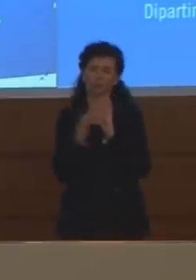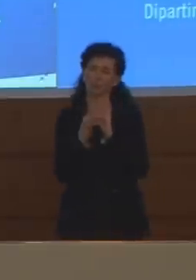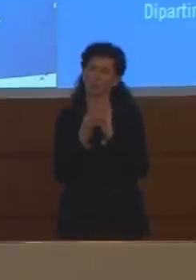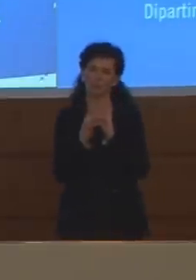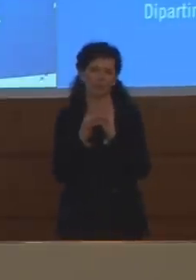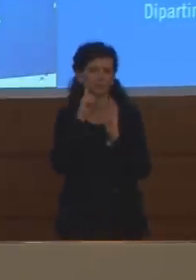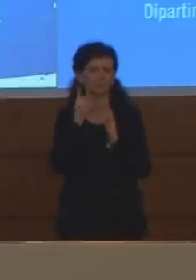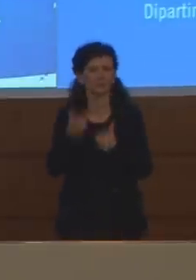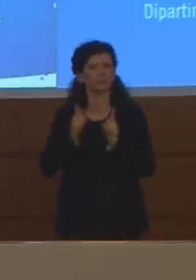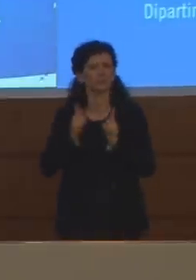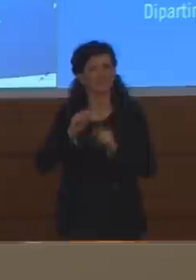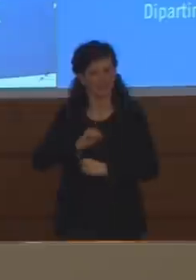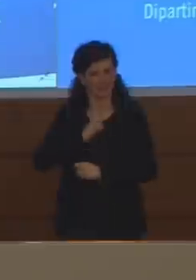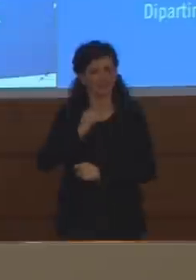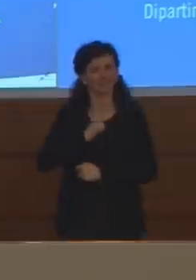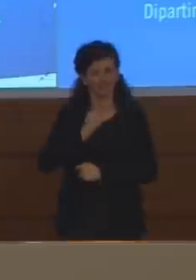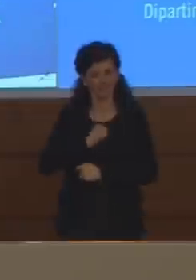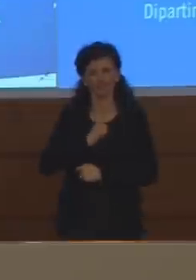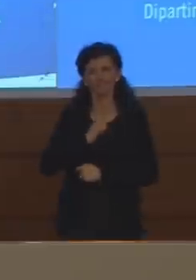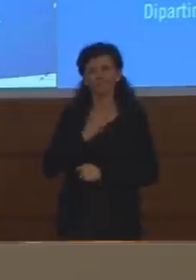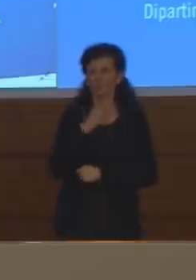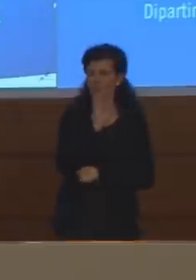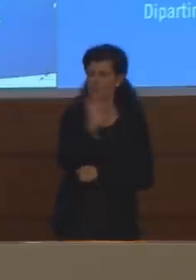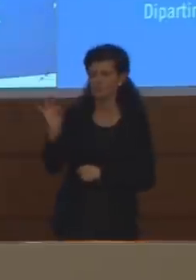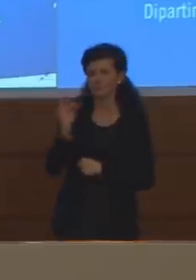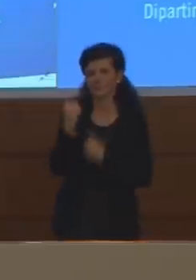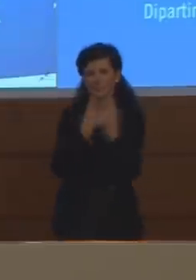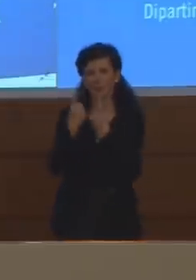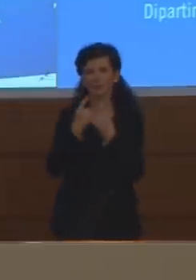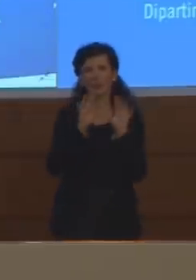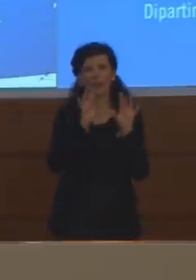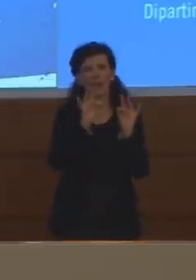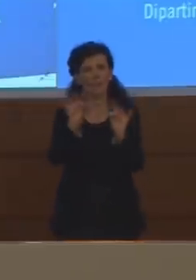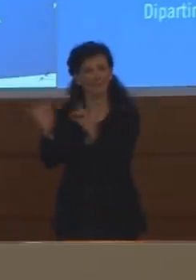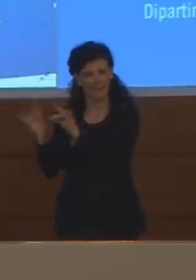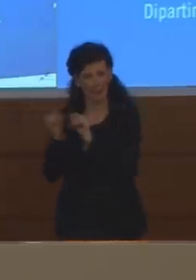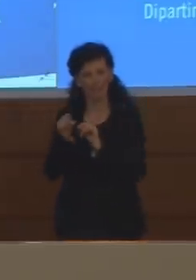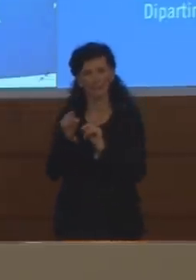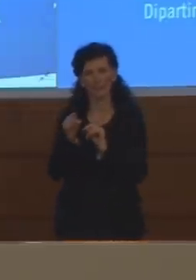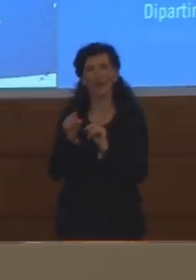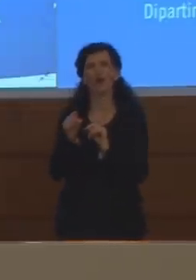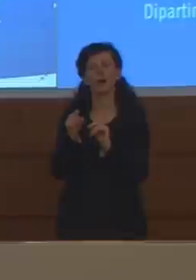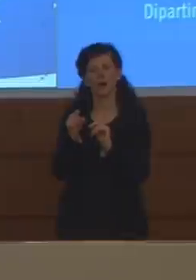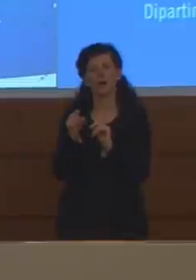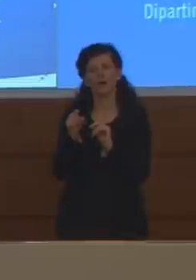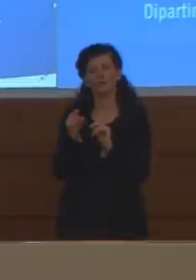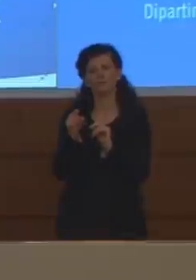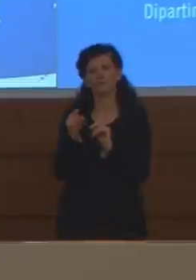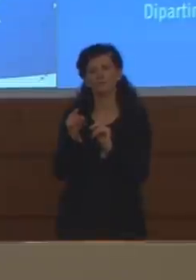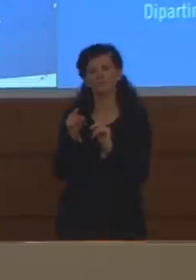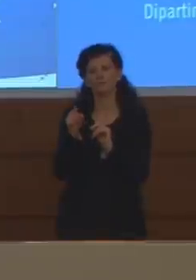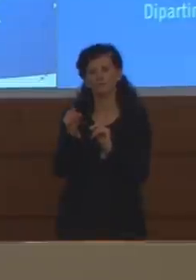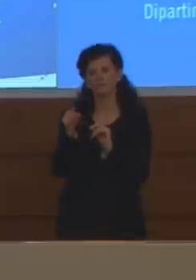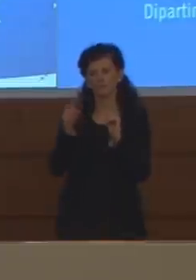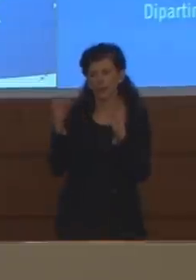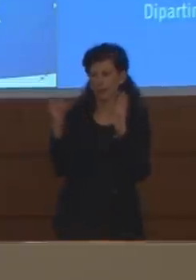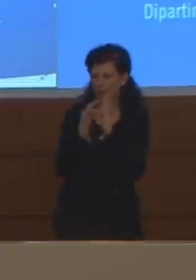ha varie spiegazioni epidemiologiche e che, ancora una volta, ci deve fare